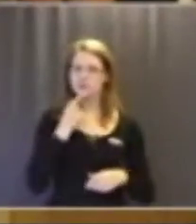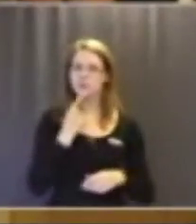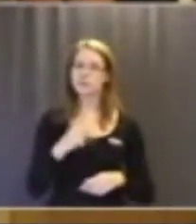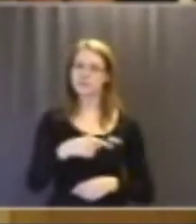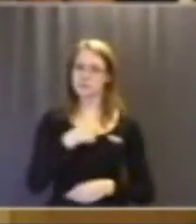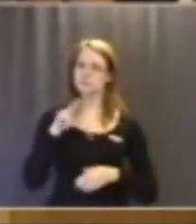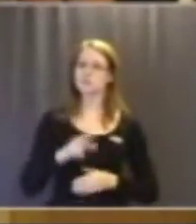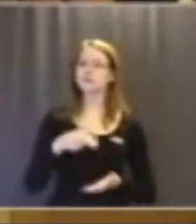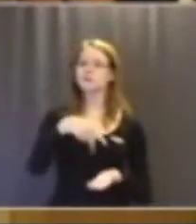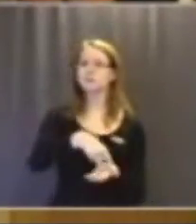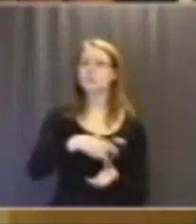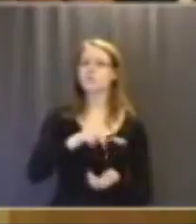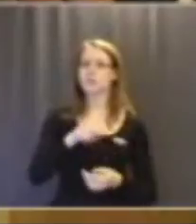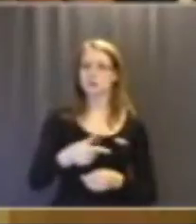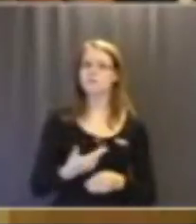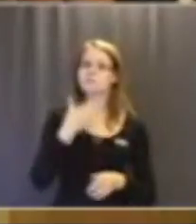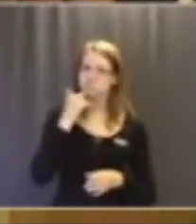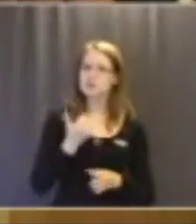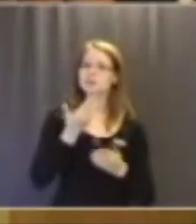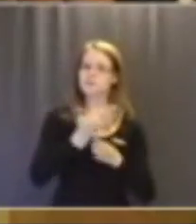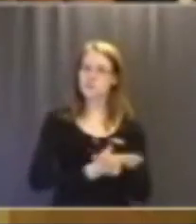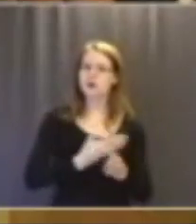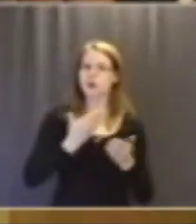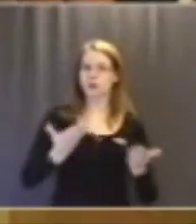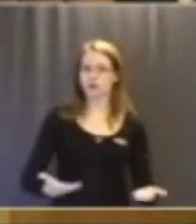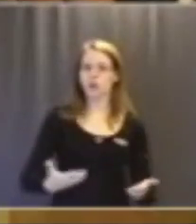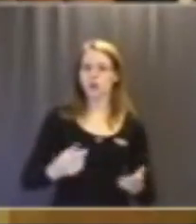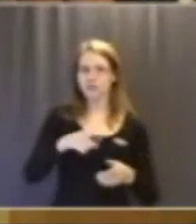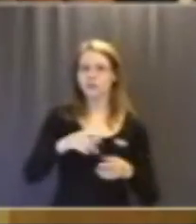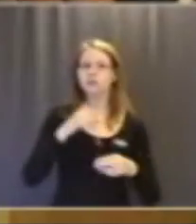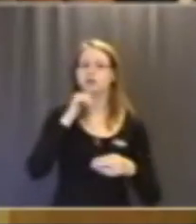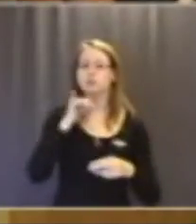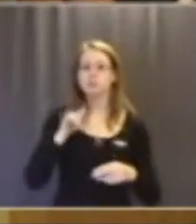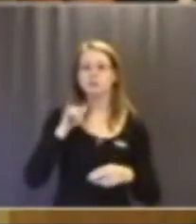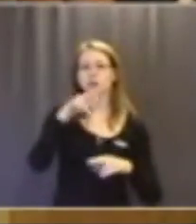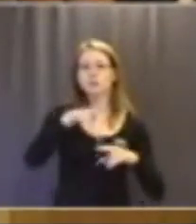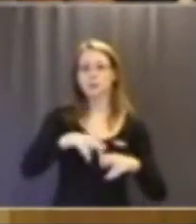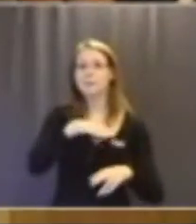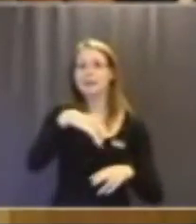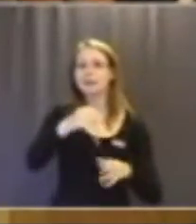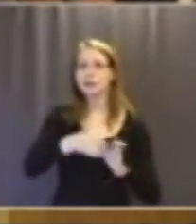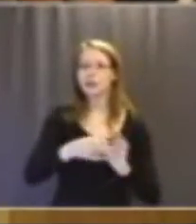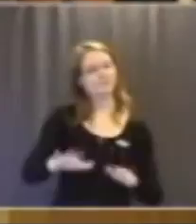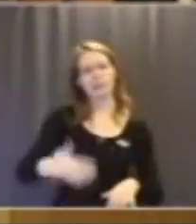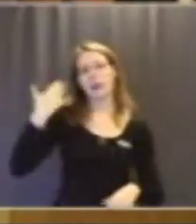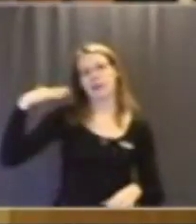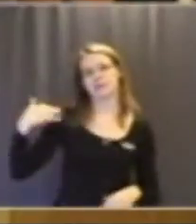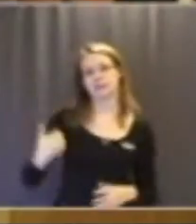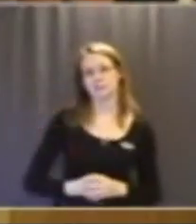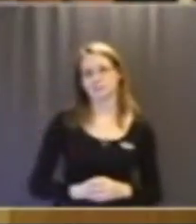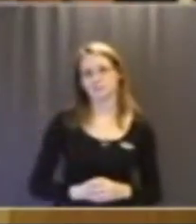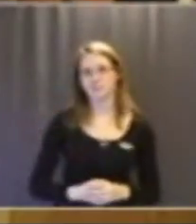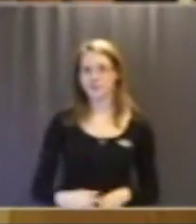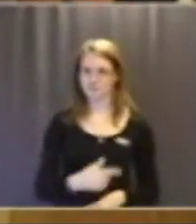Vänsterpartiet för att bäst föredrag för Jönkömmings flygplats ur miljöskäl är förbrukad. Vi